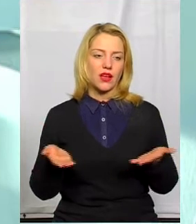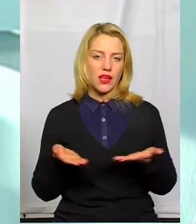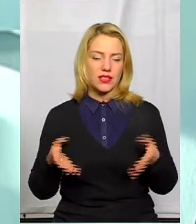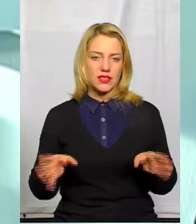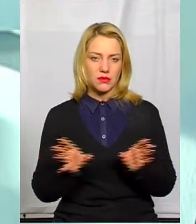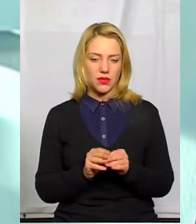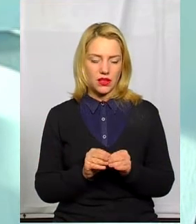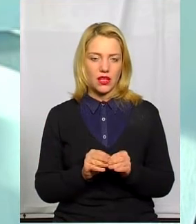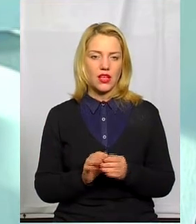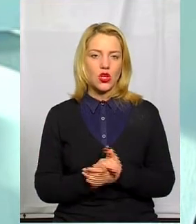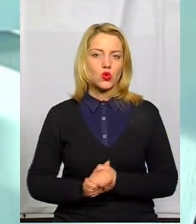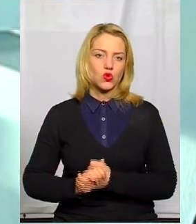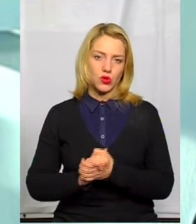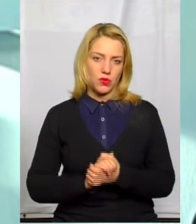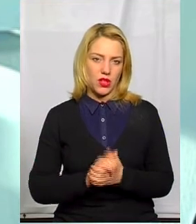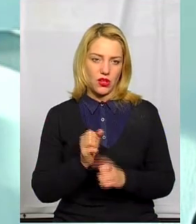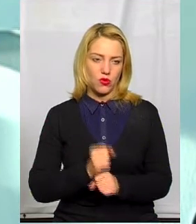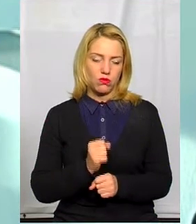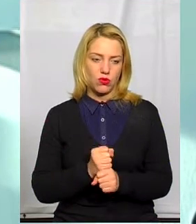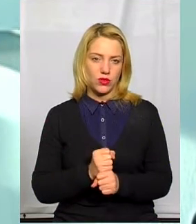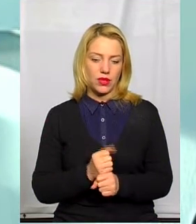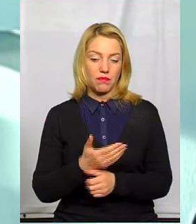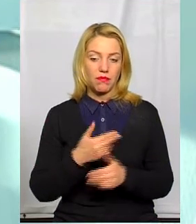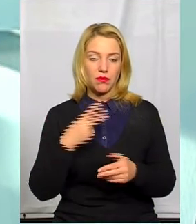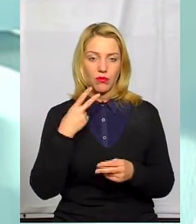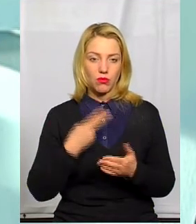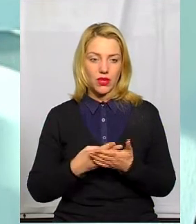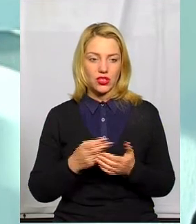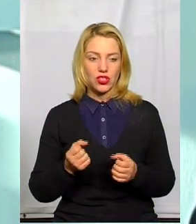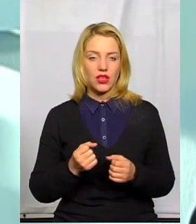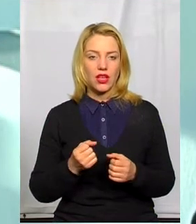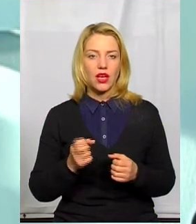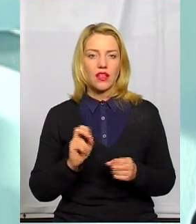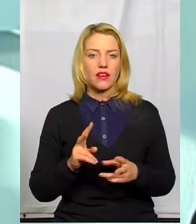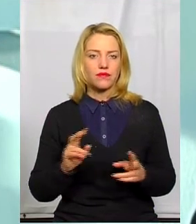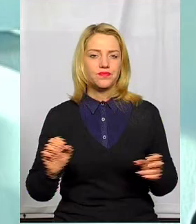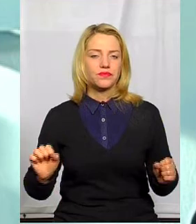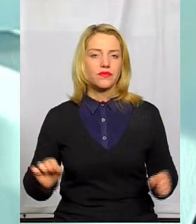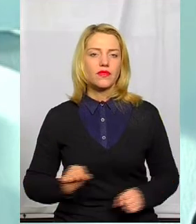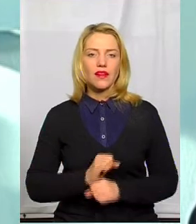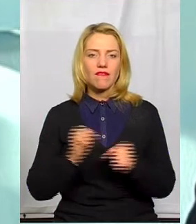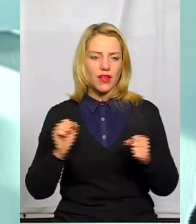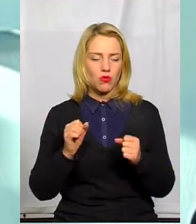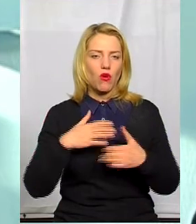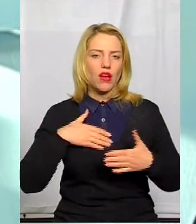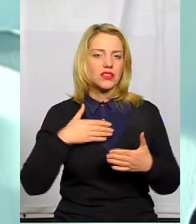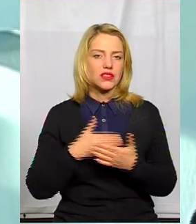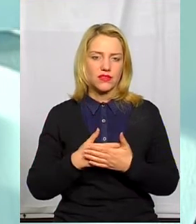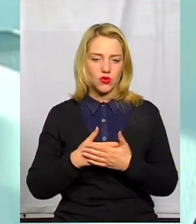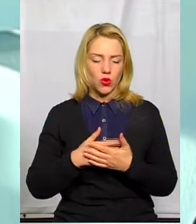спільна, суспільна робота, так? Значить, ми побачили вибух от такого активного